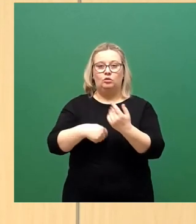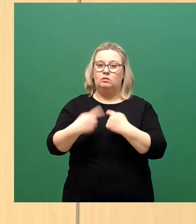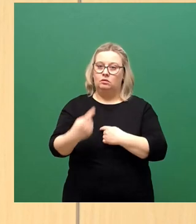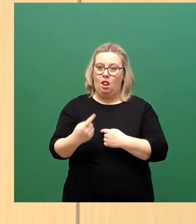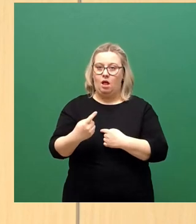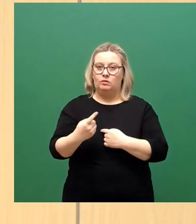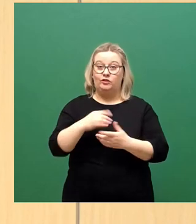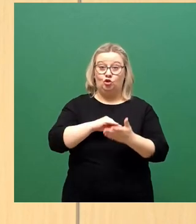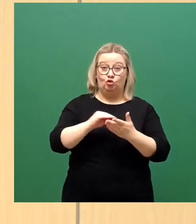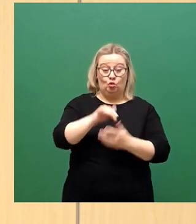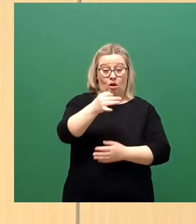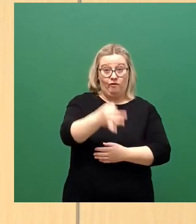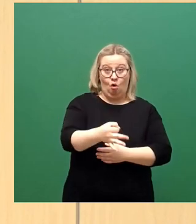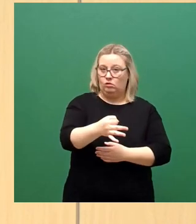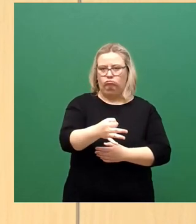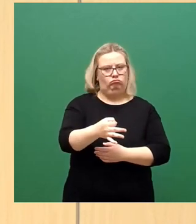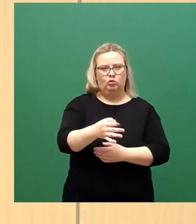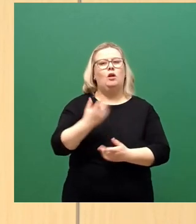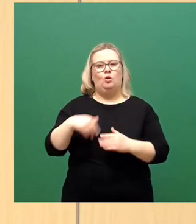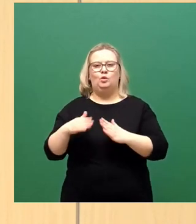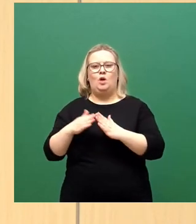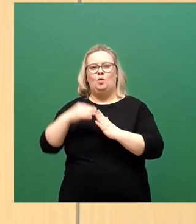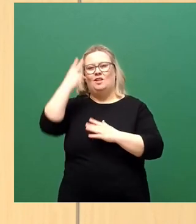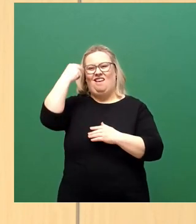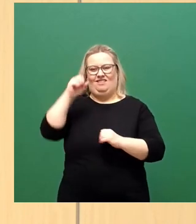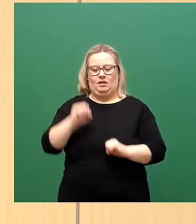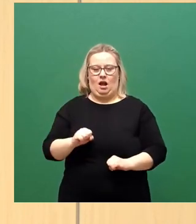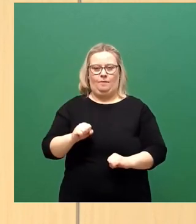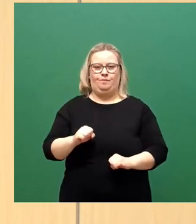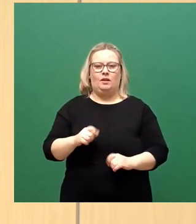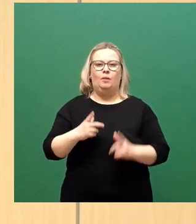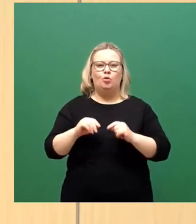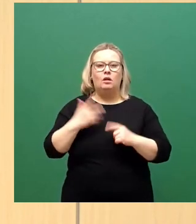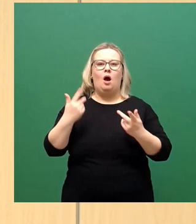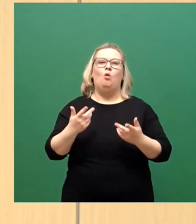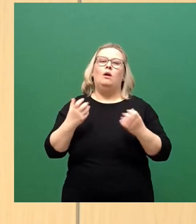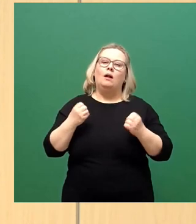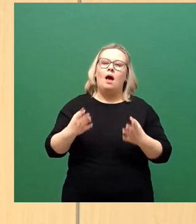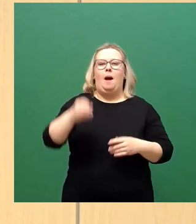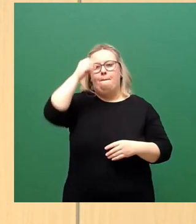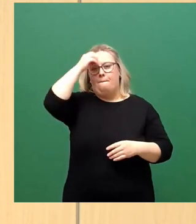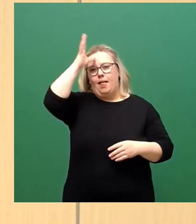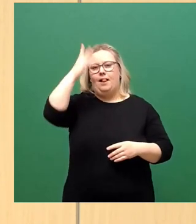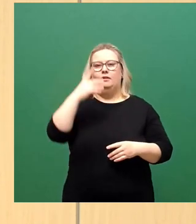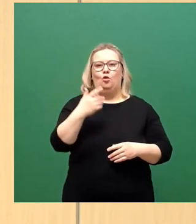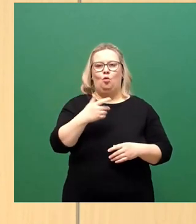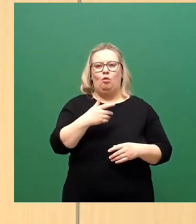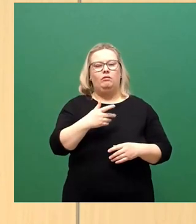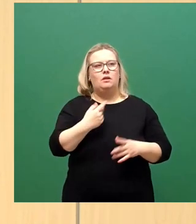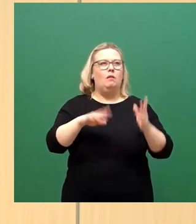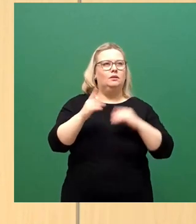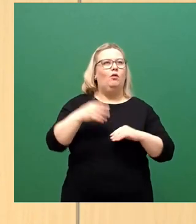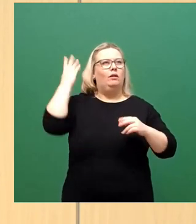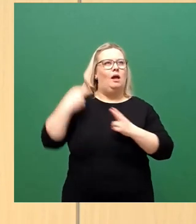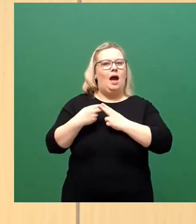Schulpräsenzpflicht erschöpft. Auch wenn dies nicht in die Köpfe der traditionellen Bildungsautoritären passt. Präsenzunterricht ist